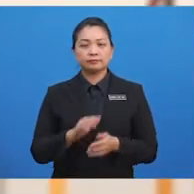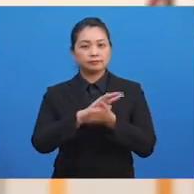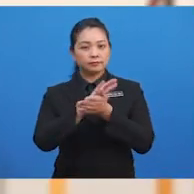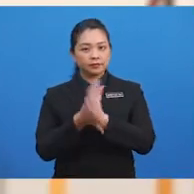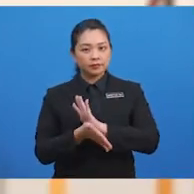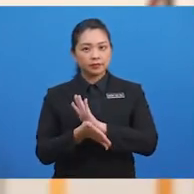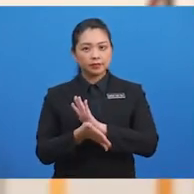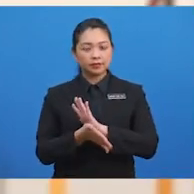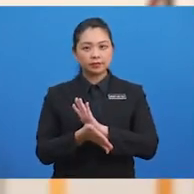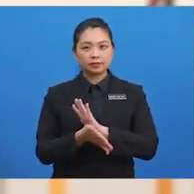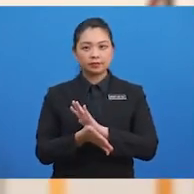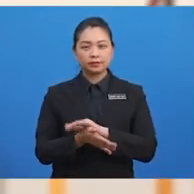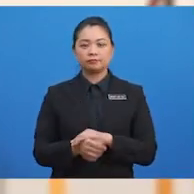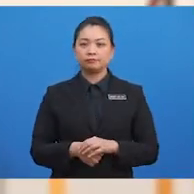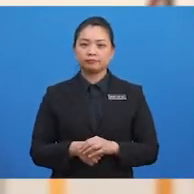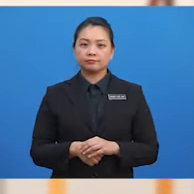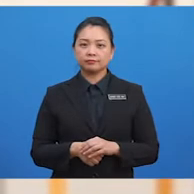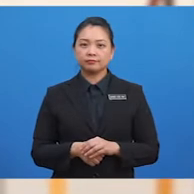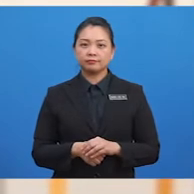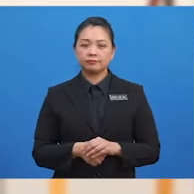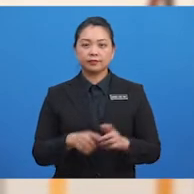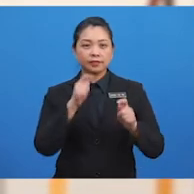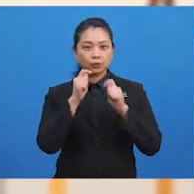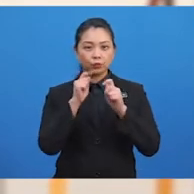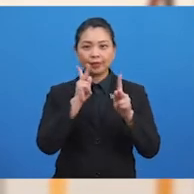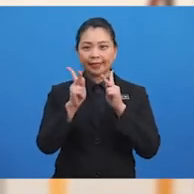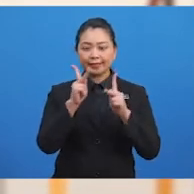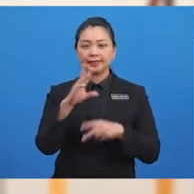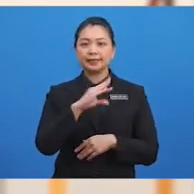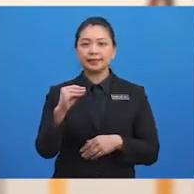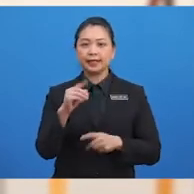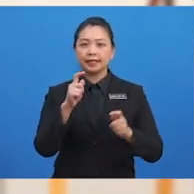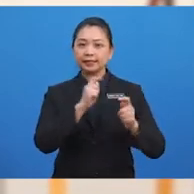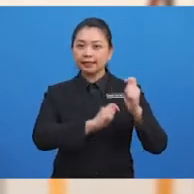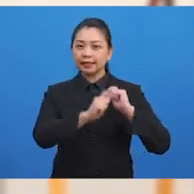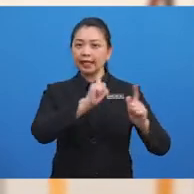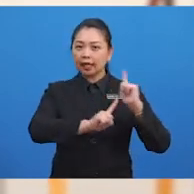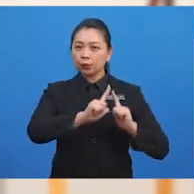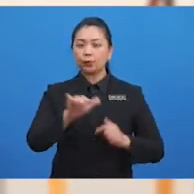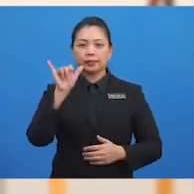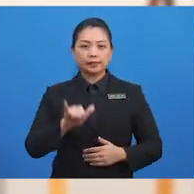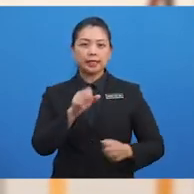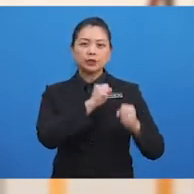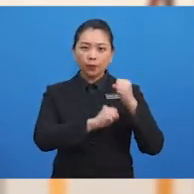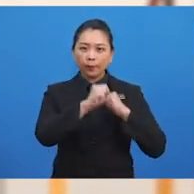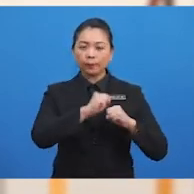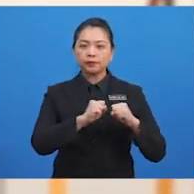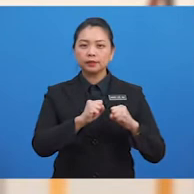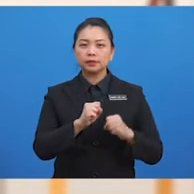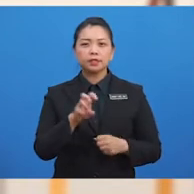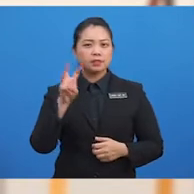Maka, kesimpulannya... Tutup kata dan tingkat laku yang bersopan...